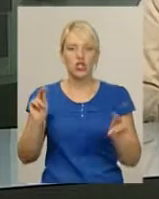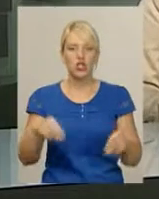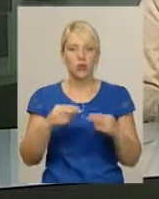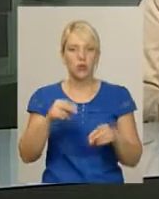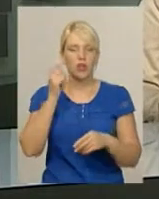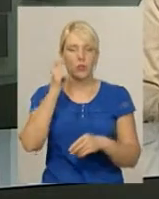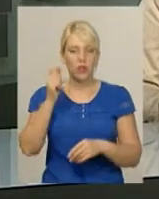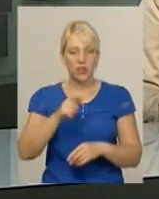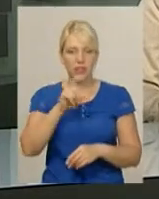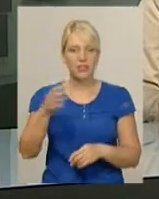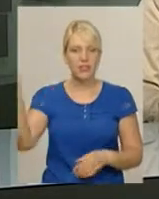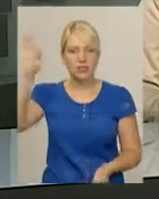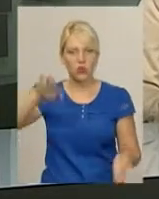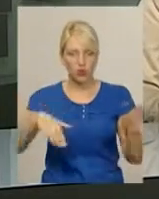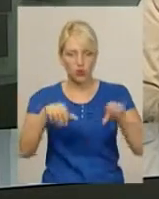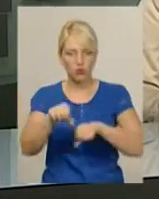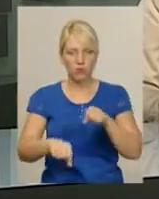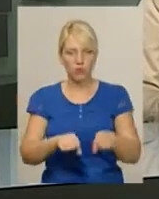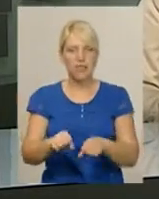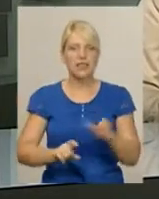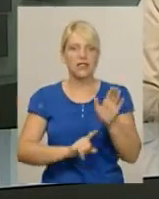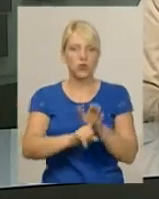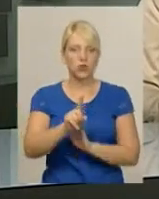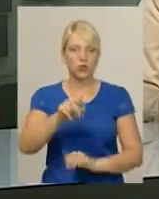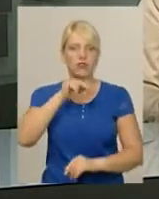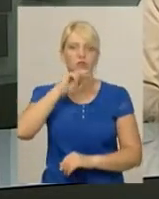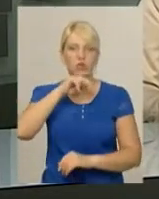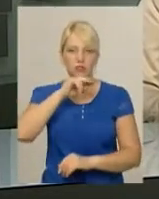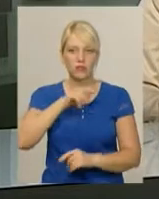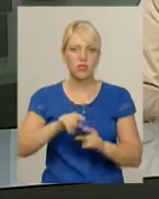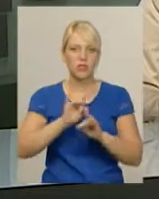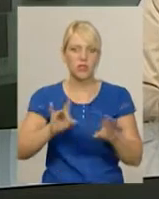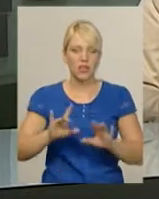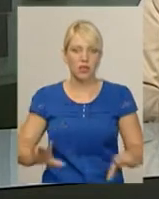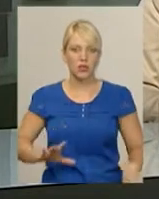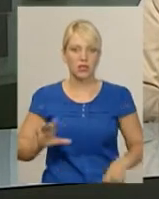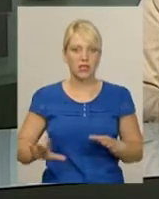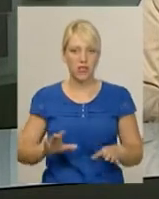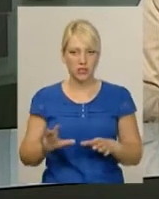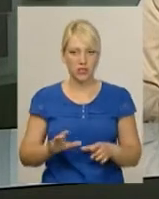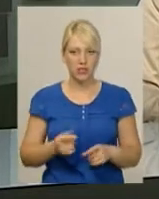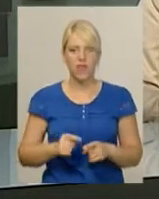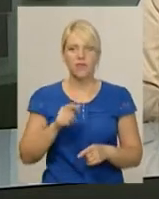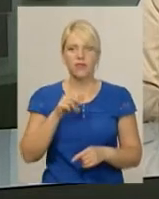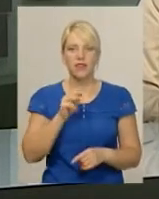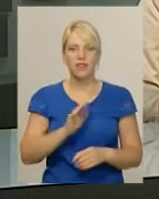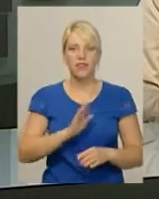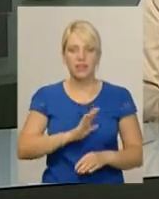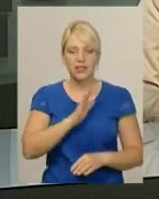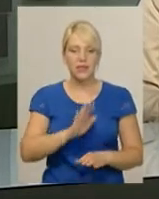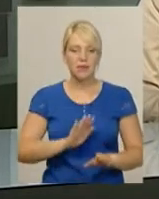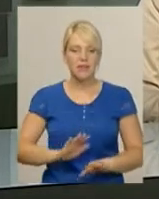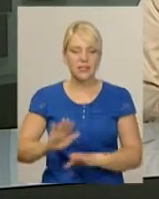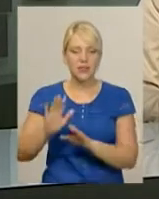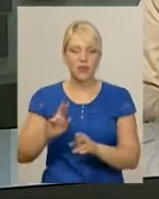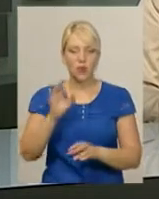маунтенбайку сьогодні стартував у Чернівцях, повідомляє тренер-викладач Хмельницької школи вищої спортивної майстерності, віце-президент обласної